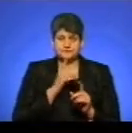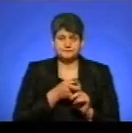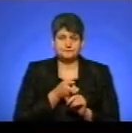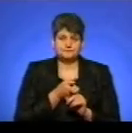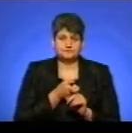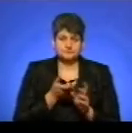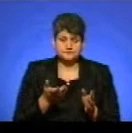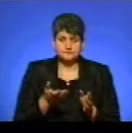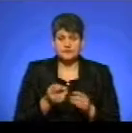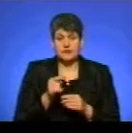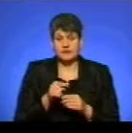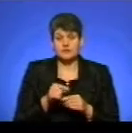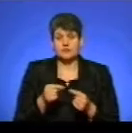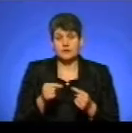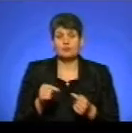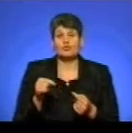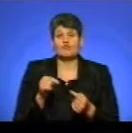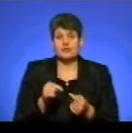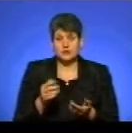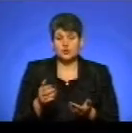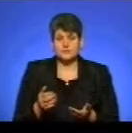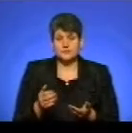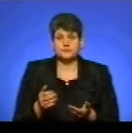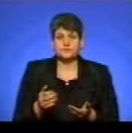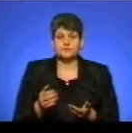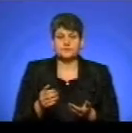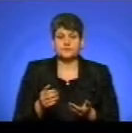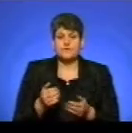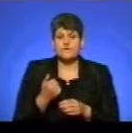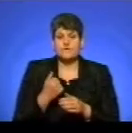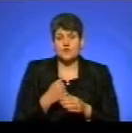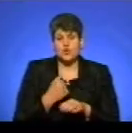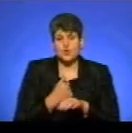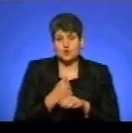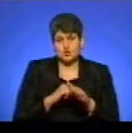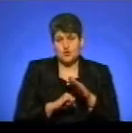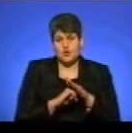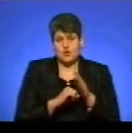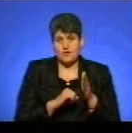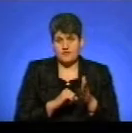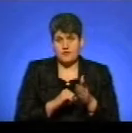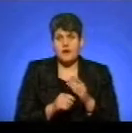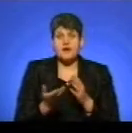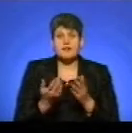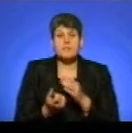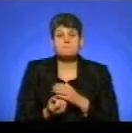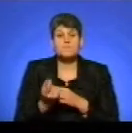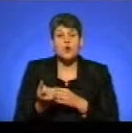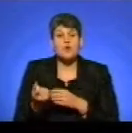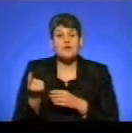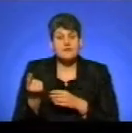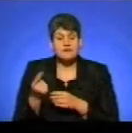людина. І, відповідно, в основі, що лежить. Але прояви, вони є